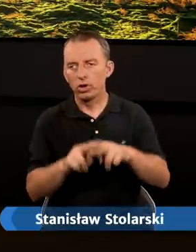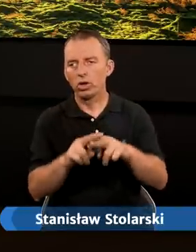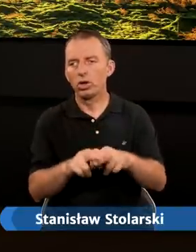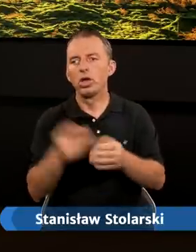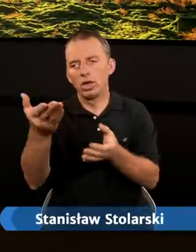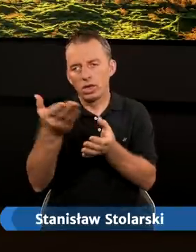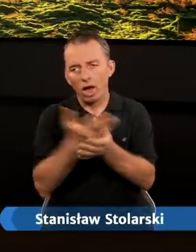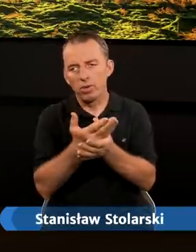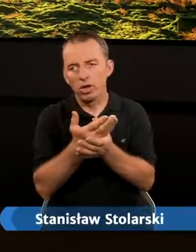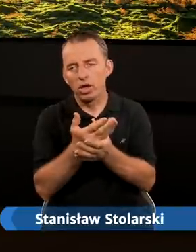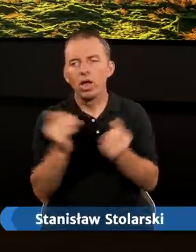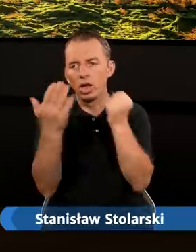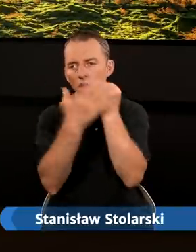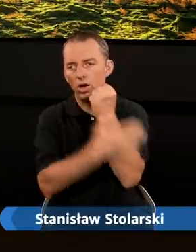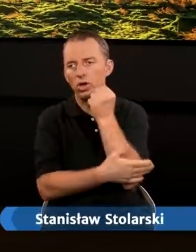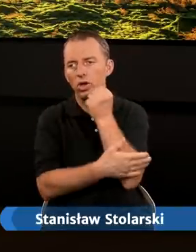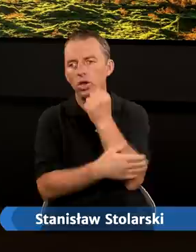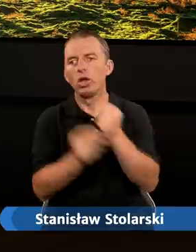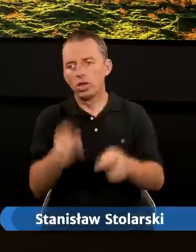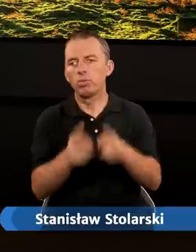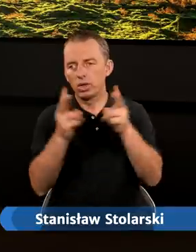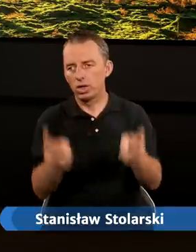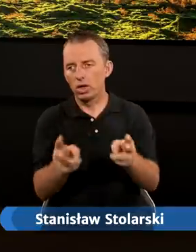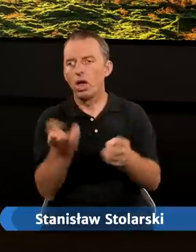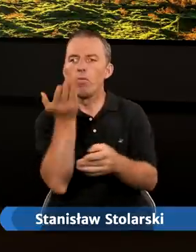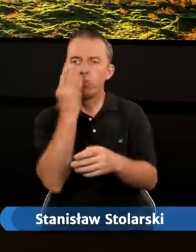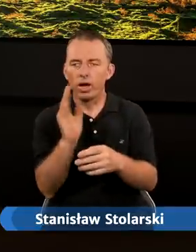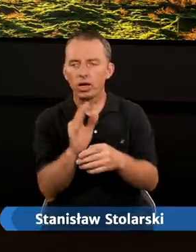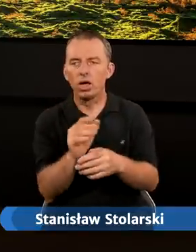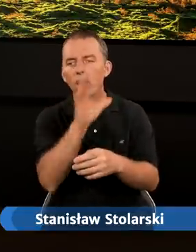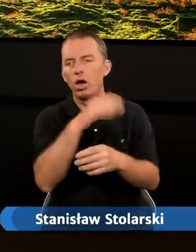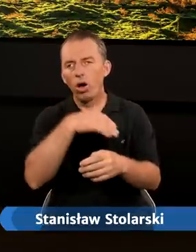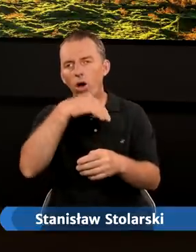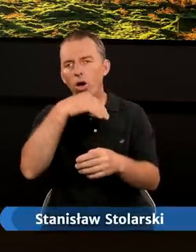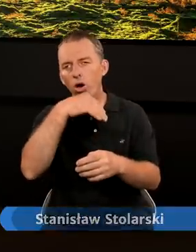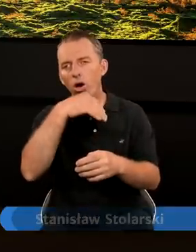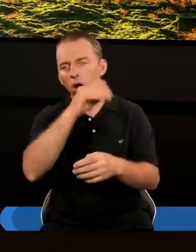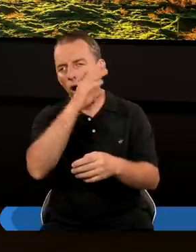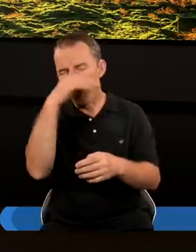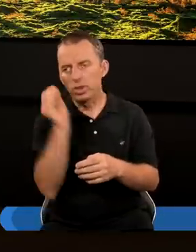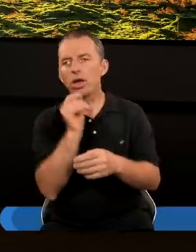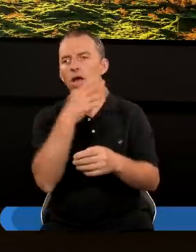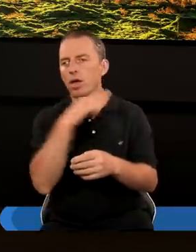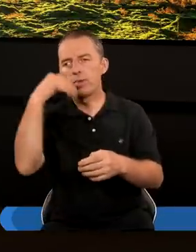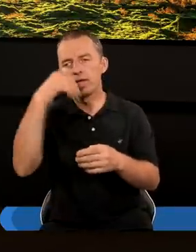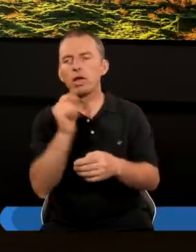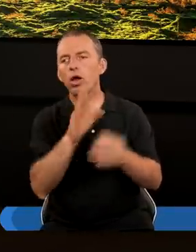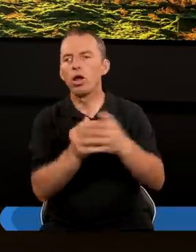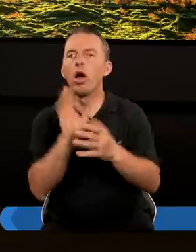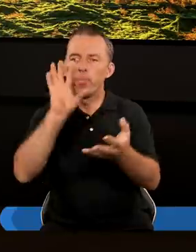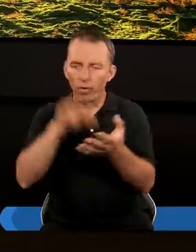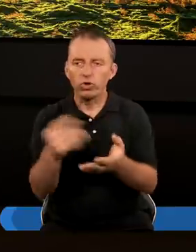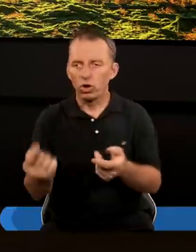Jest Ciebie W tym sezonie Bardzo optymistyczne studium O powtórnym